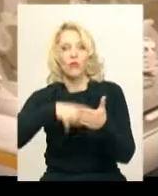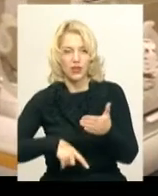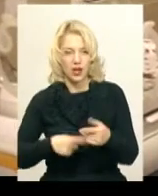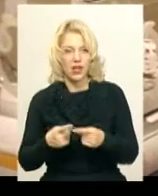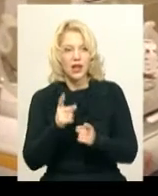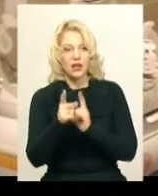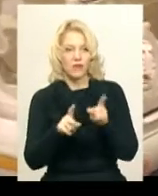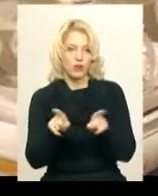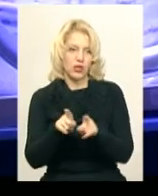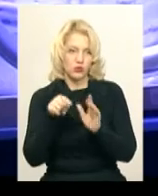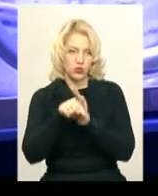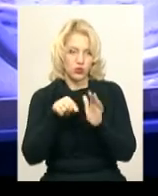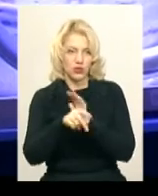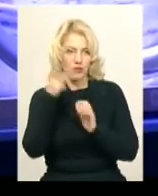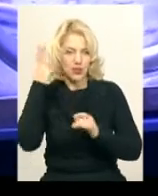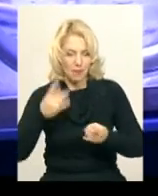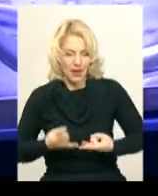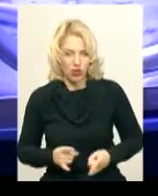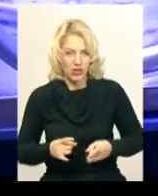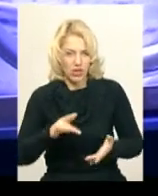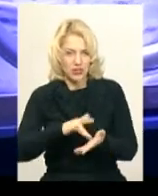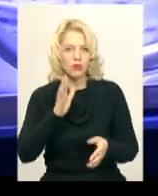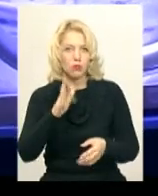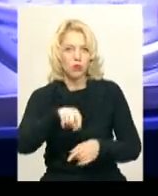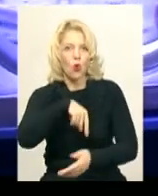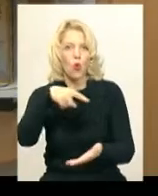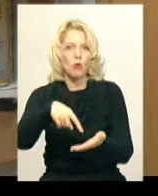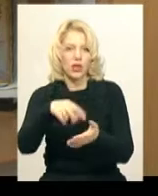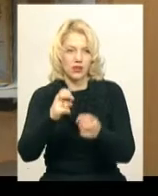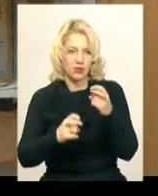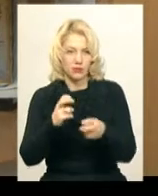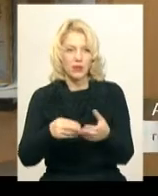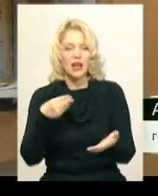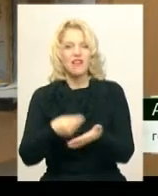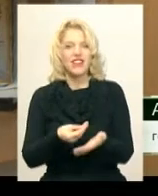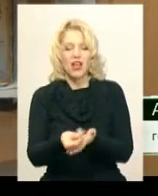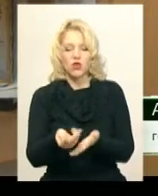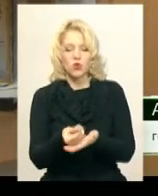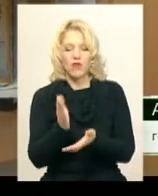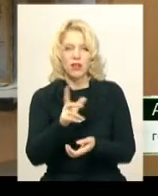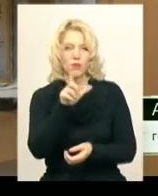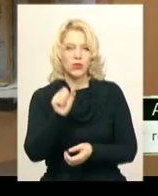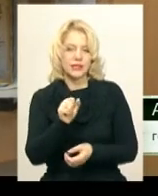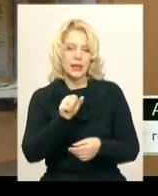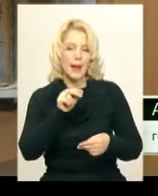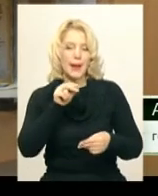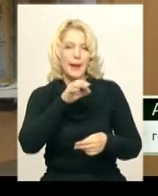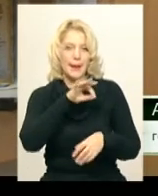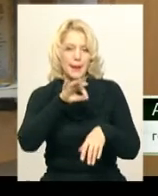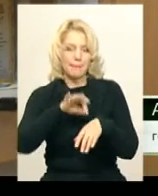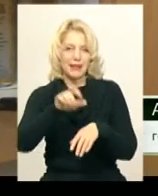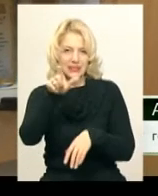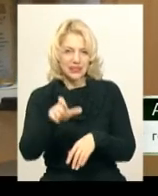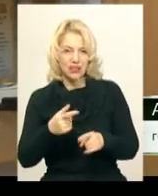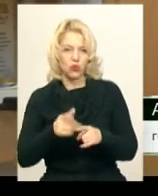Хмельницького перинатального центру. Він також стане комунальним підприємством. Фінансування буде йти за пацієнтом, буде підключена Національна